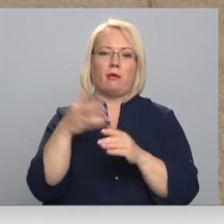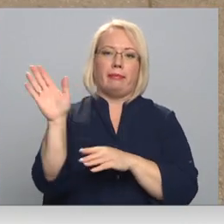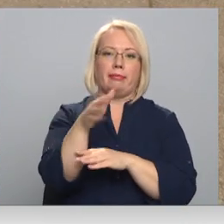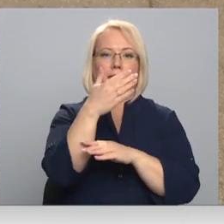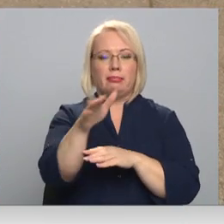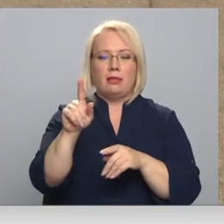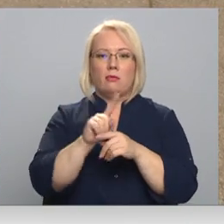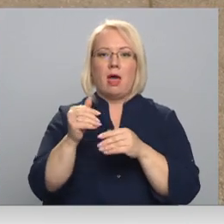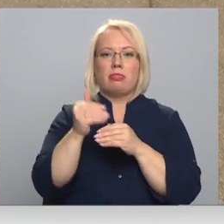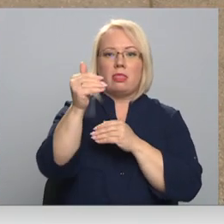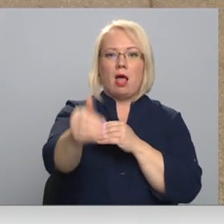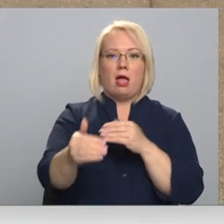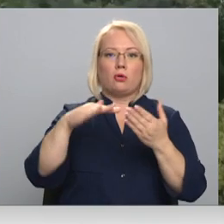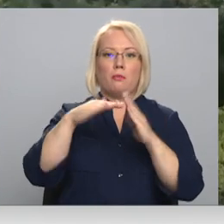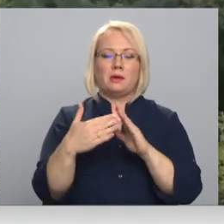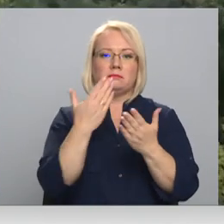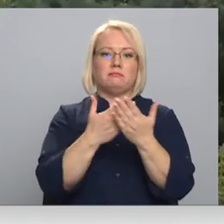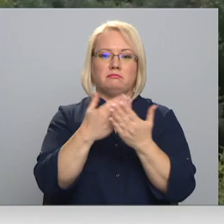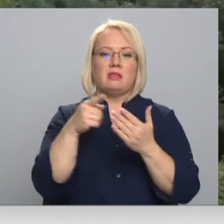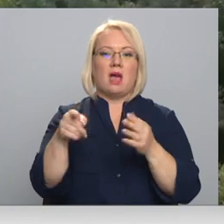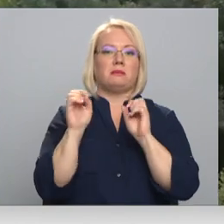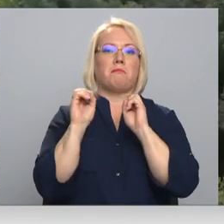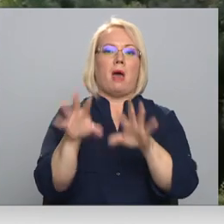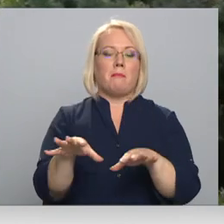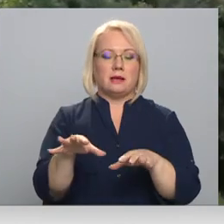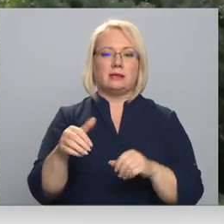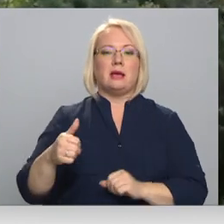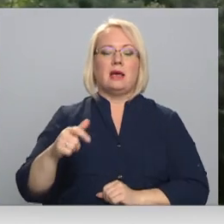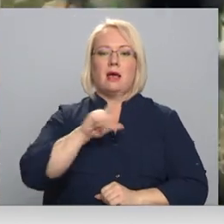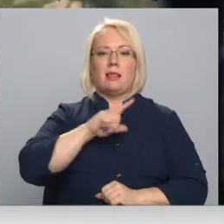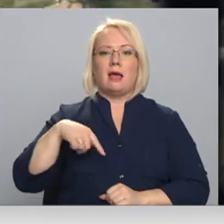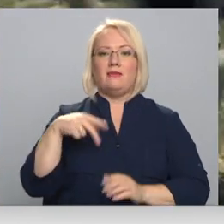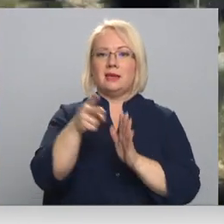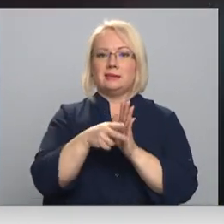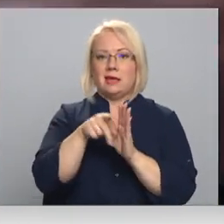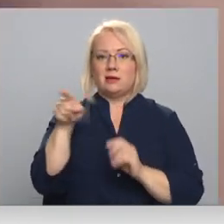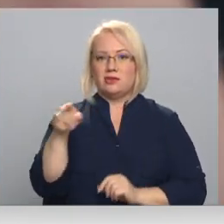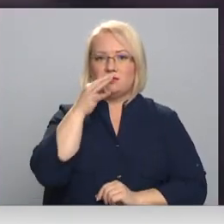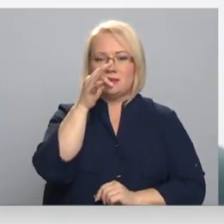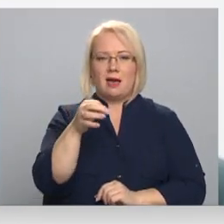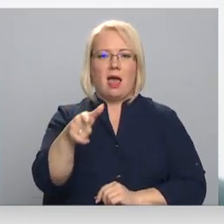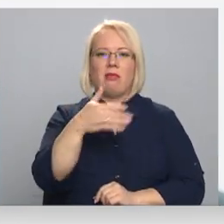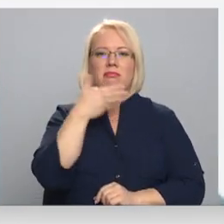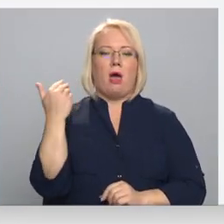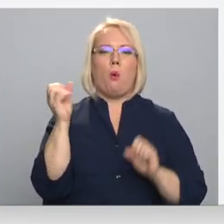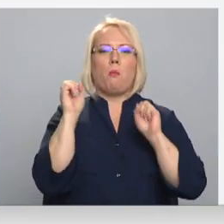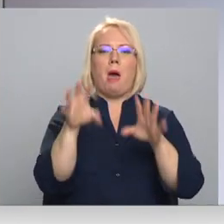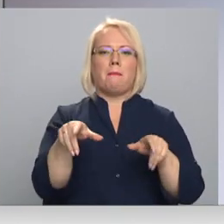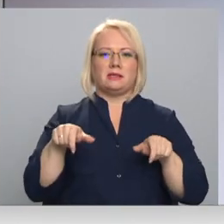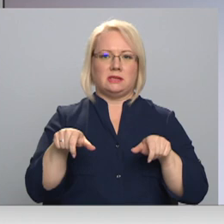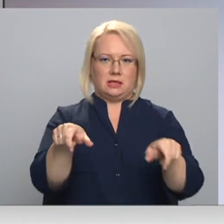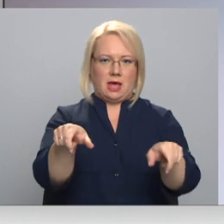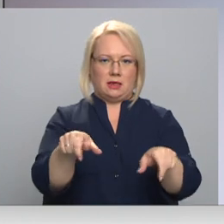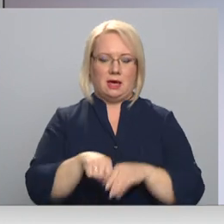atālāk no pilsētas argumentējot, ka tās ir pamastas. Uzņēmumā Latvijas dzelsteši saka, nav tādi iedzieni kā pamastas sliedas.